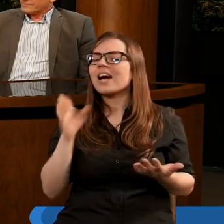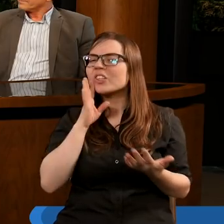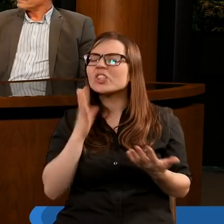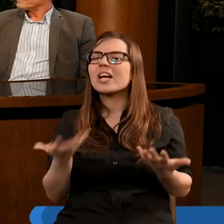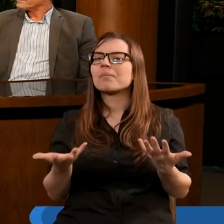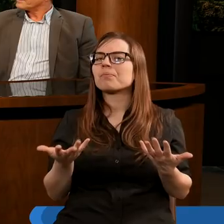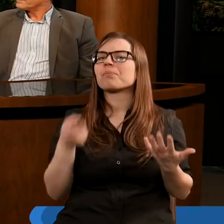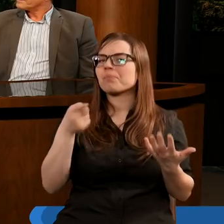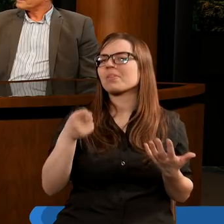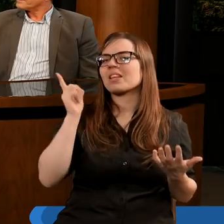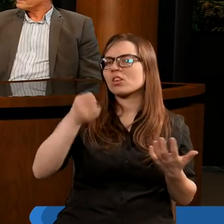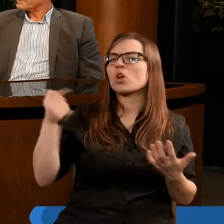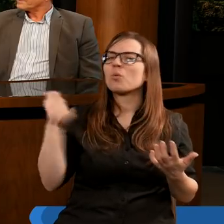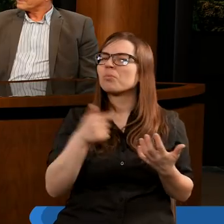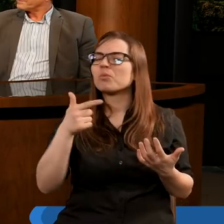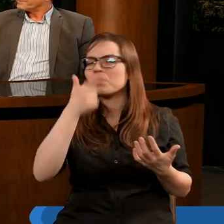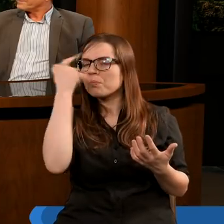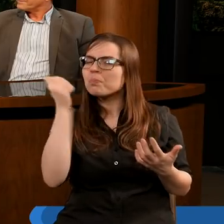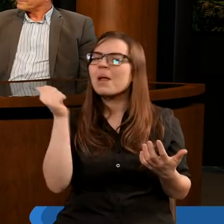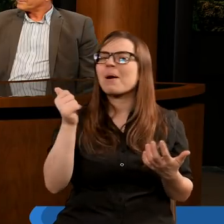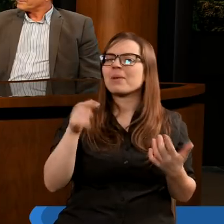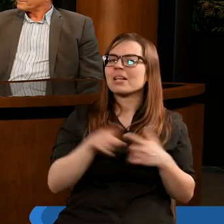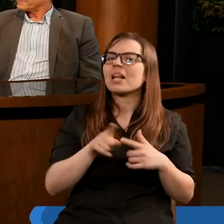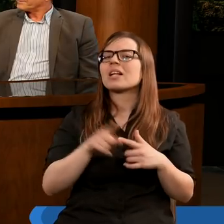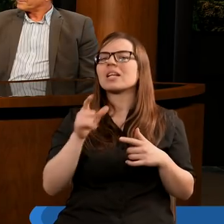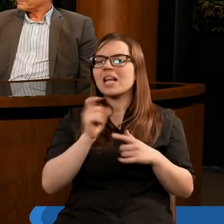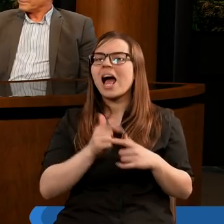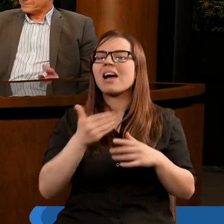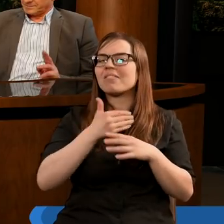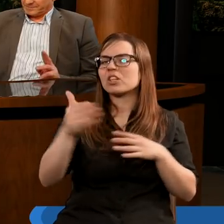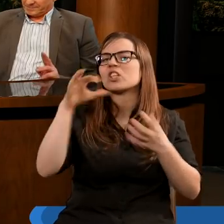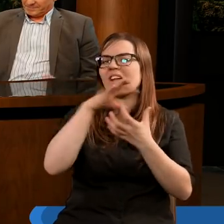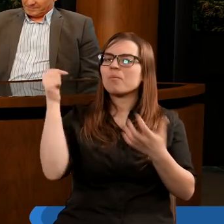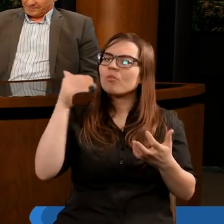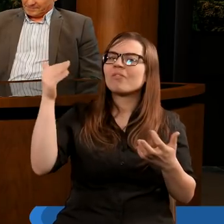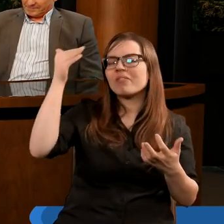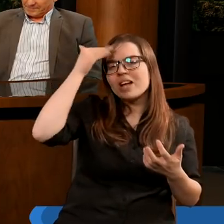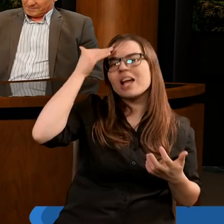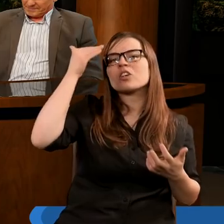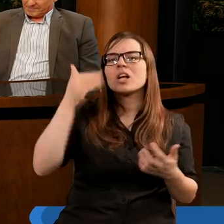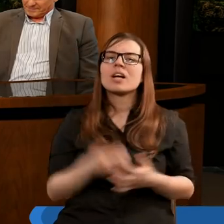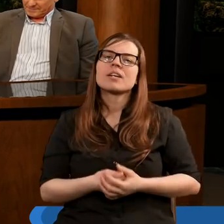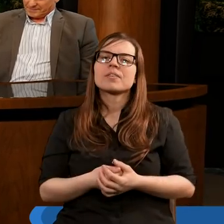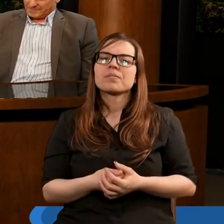Także ten wyrok musimy dobrze my zapamiętać, ale też cały świat musi wiedzieć o tym, że